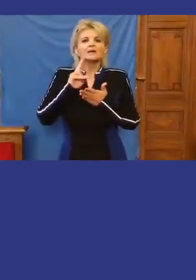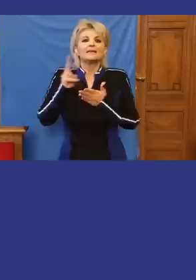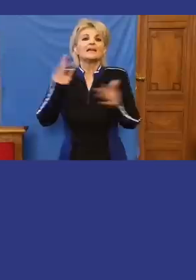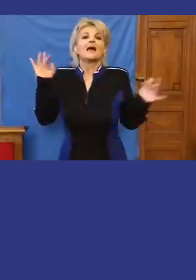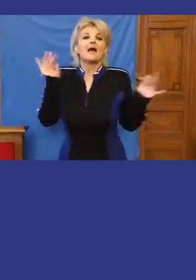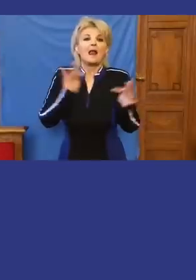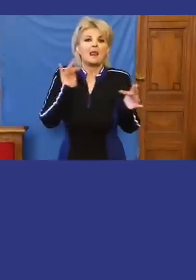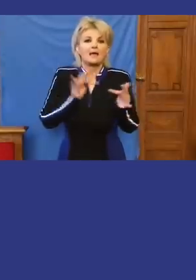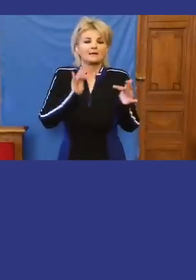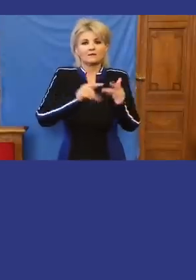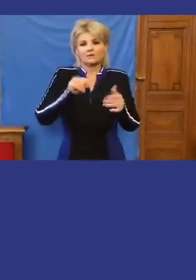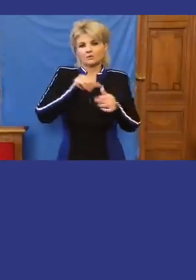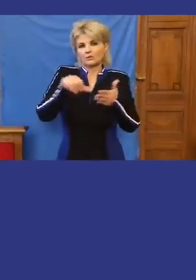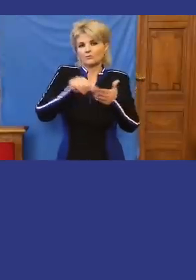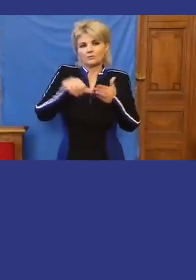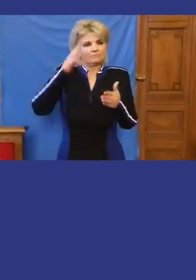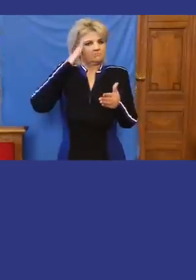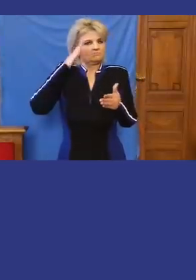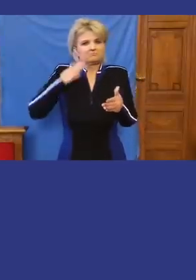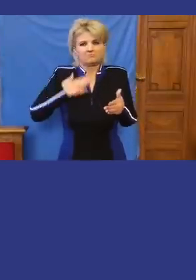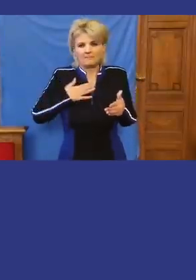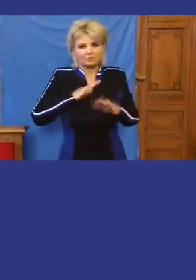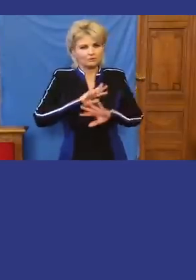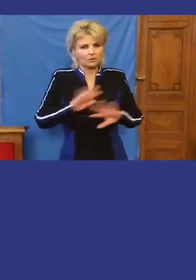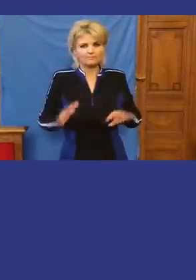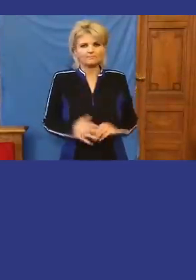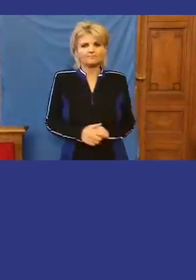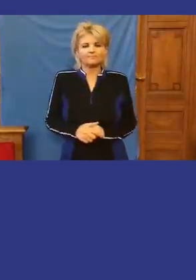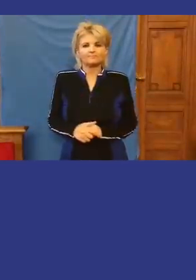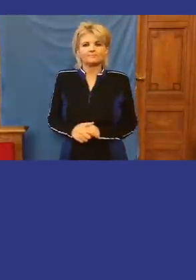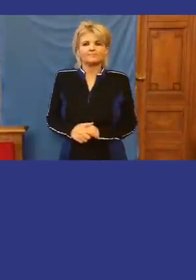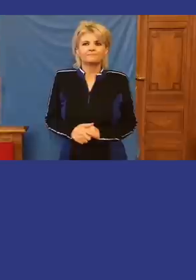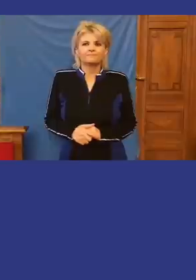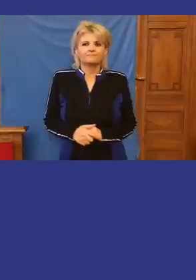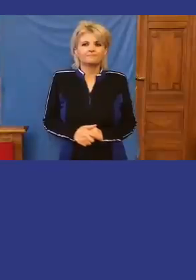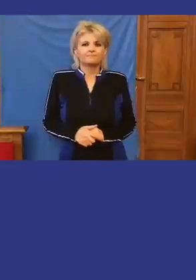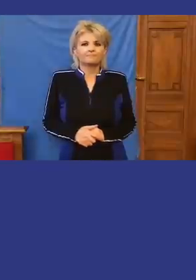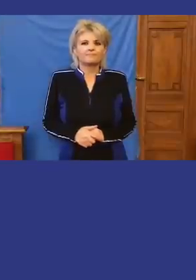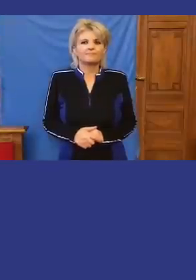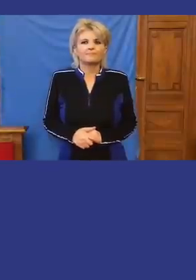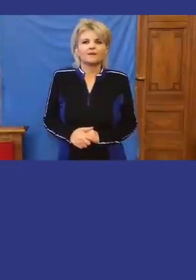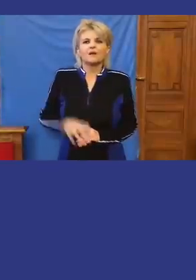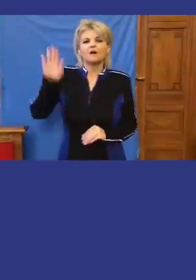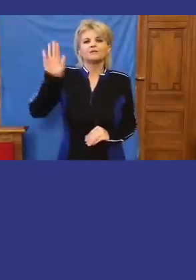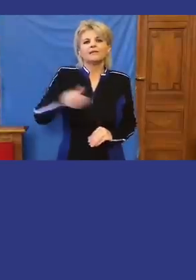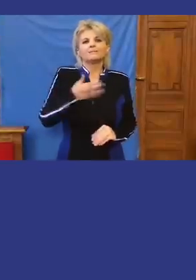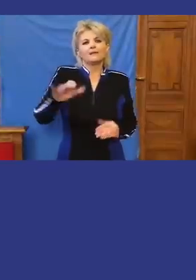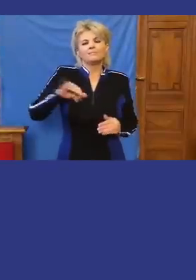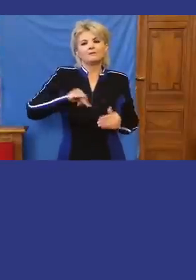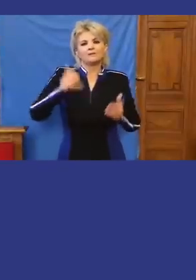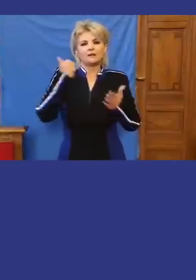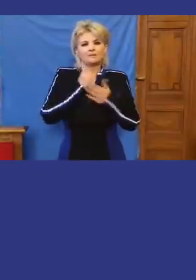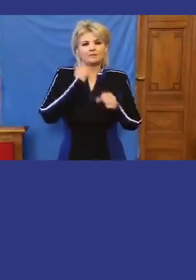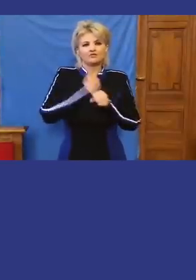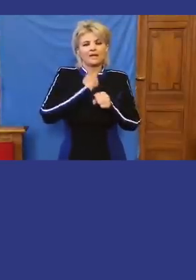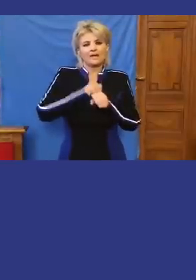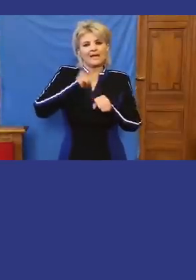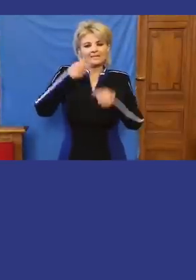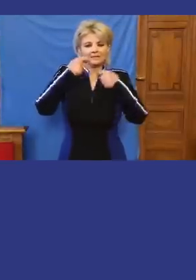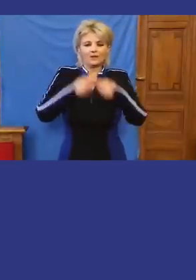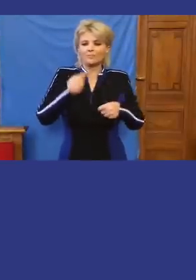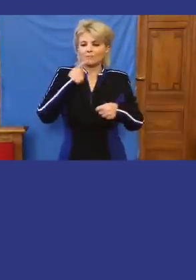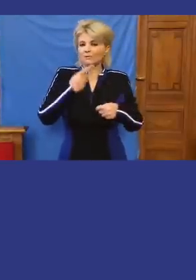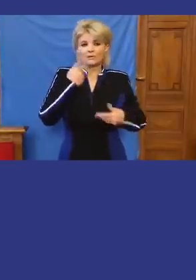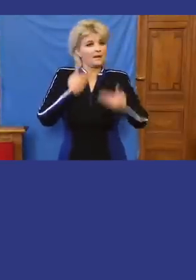ki ellen nyomoznak, egyrészt nem tudunk ilyenről, szeretném kielenteni, hiszen a Nemzetbiztonsági Bizottság egyik tagja elmondta, hogy